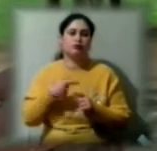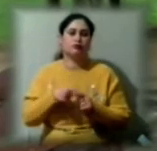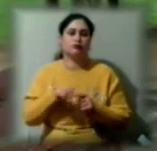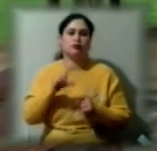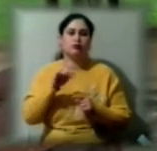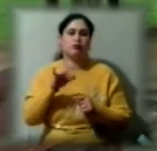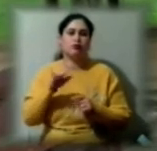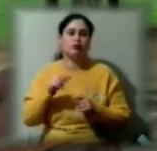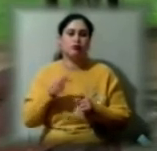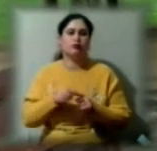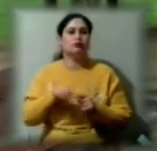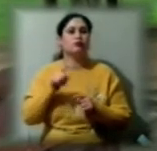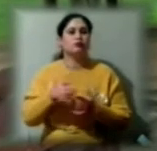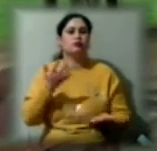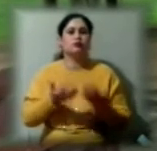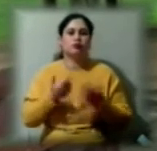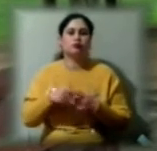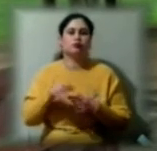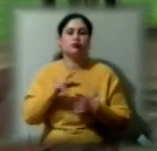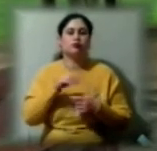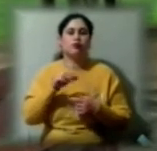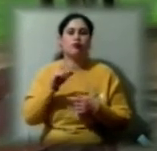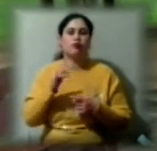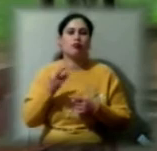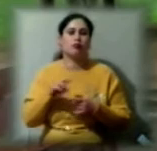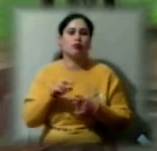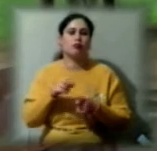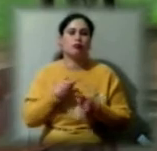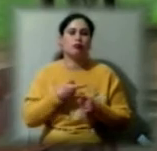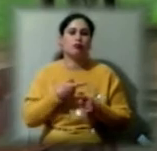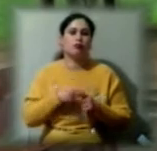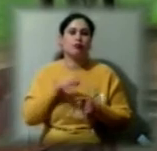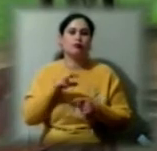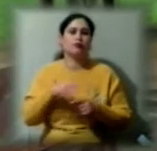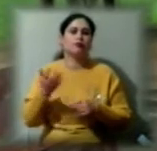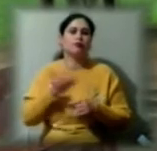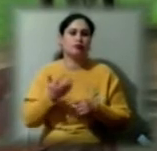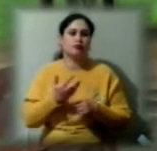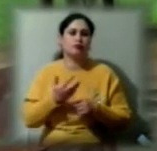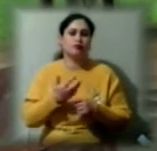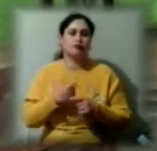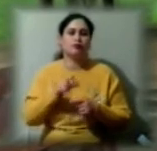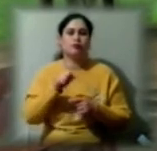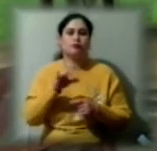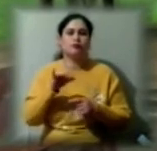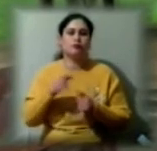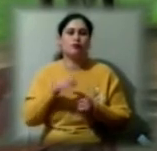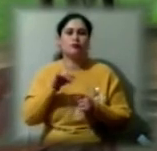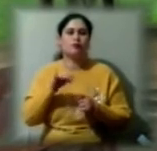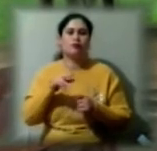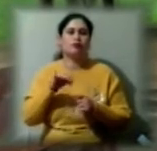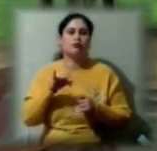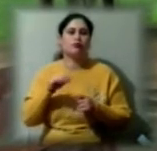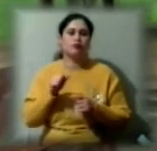Тобто, якщо археологія – це предмет, який базується саме на матеріальній культурі, це